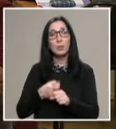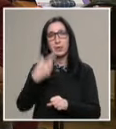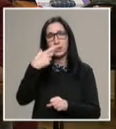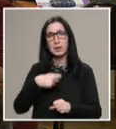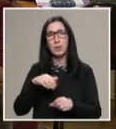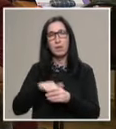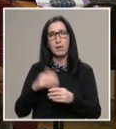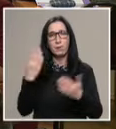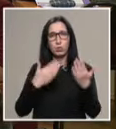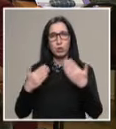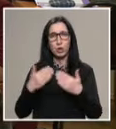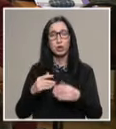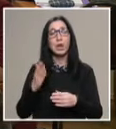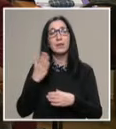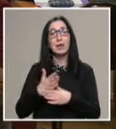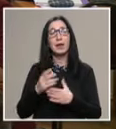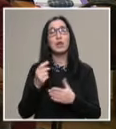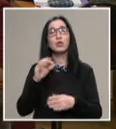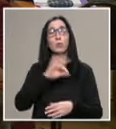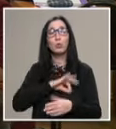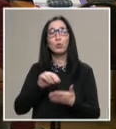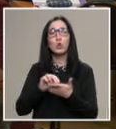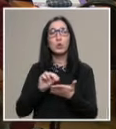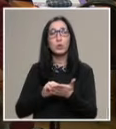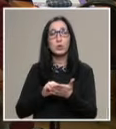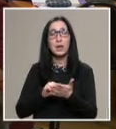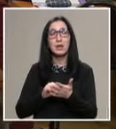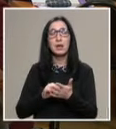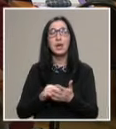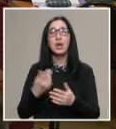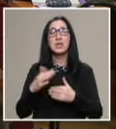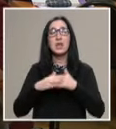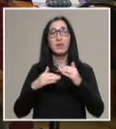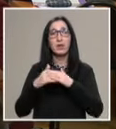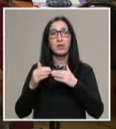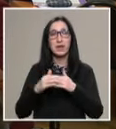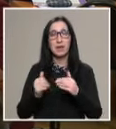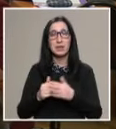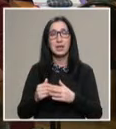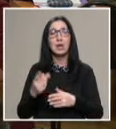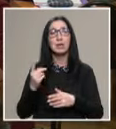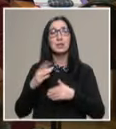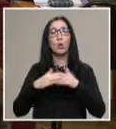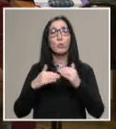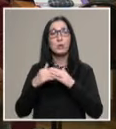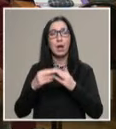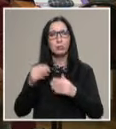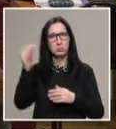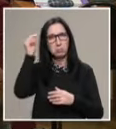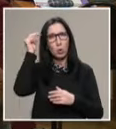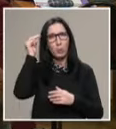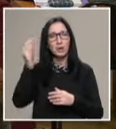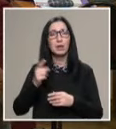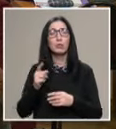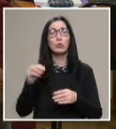сами в училище. Накрая ще получат от центъра за квалификация два кредита за професионална компетентност, които се